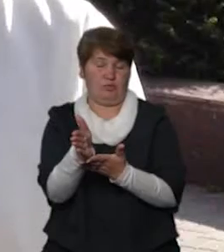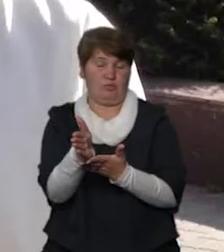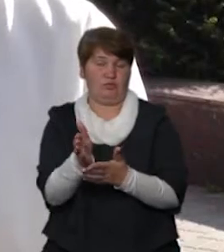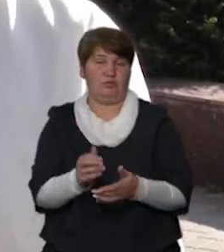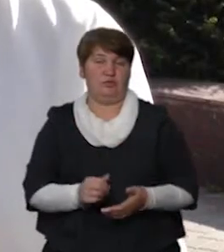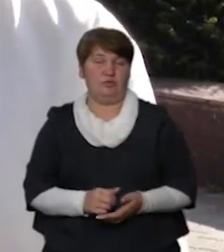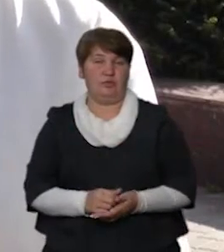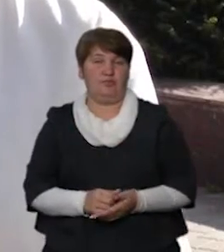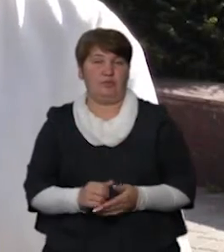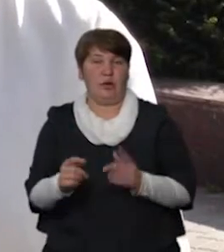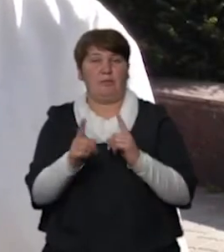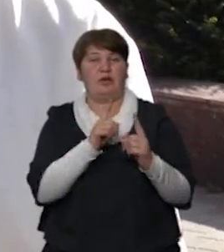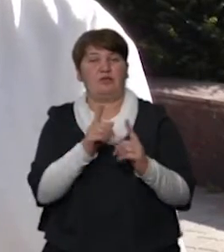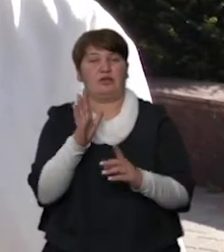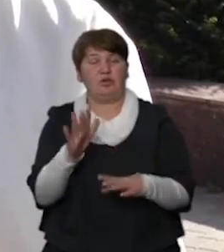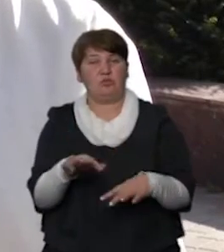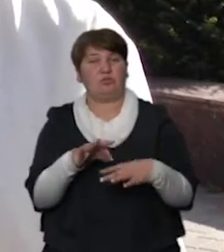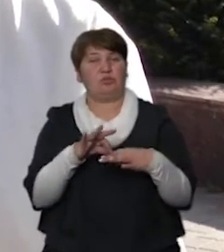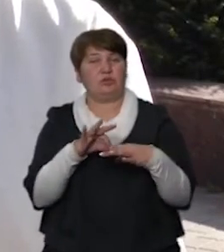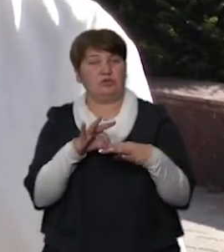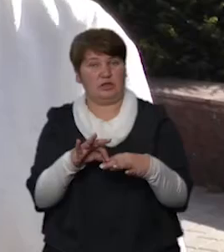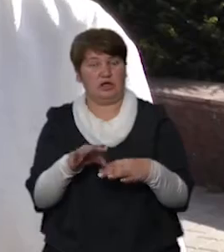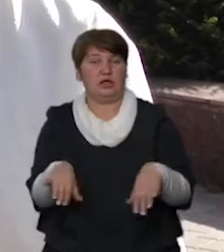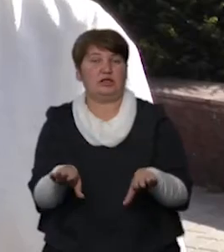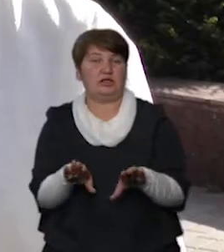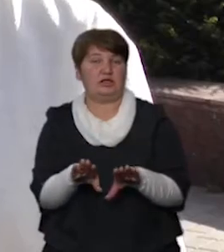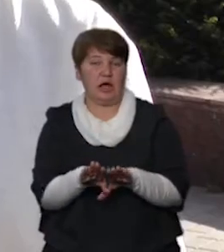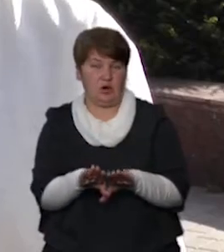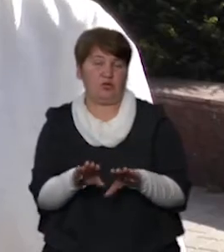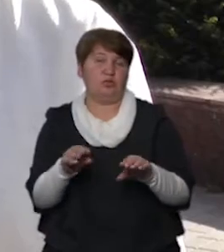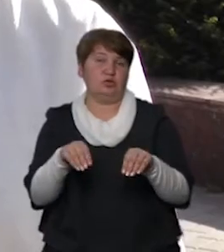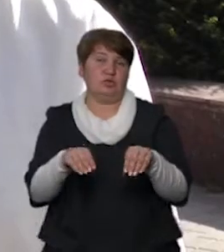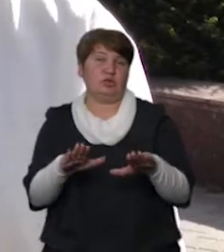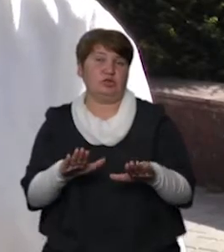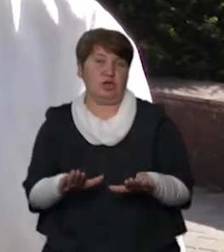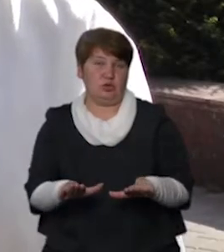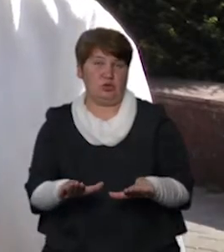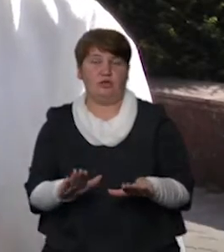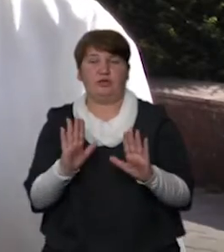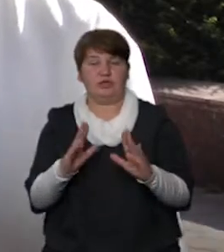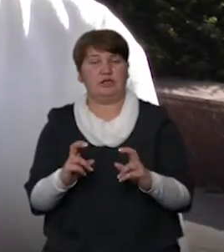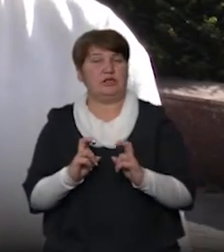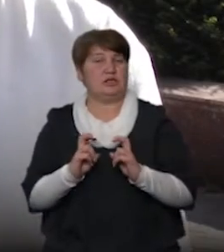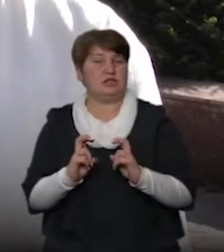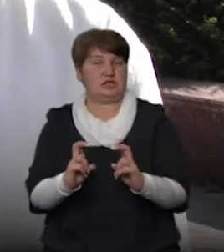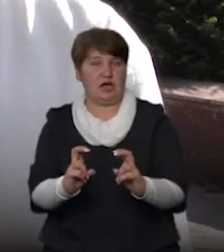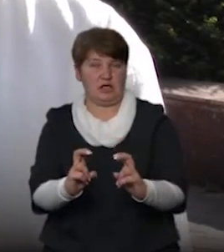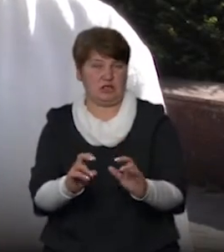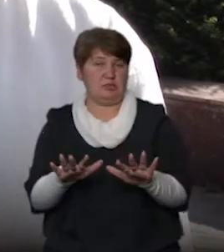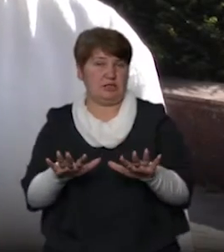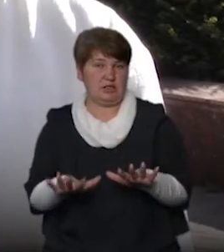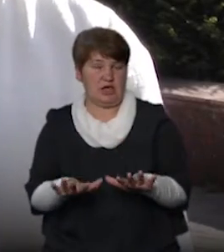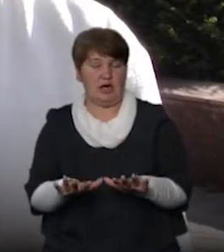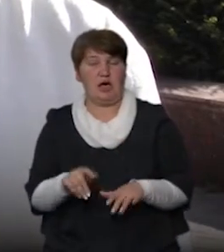Перевезення буде здійснюватися, відповідно, вимог до цієї постанови у межах місць для сидіння, при дотриманні пасажирами і